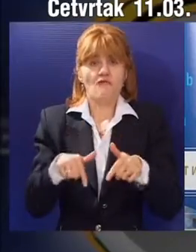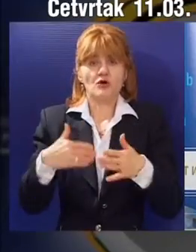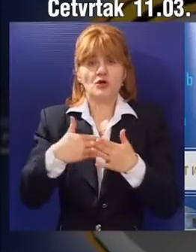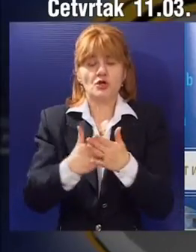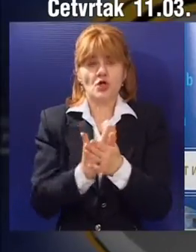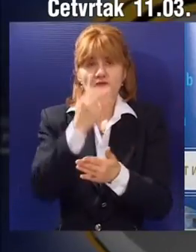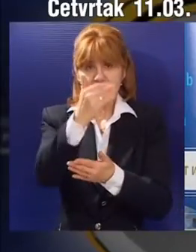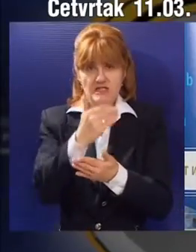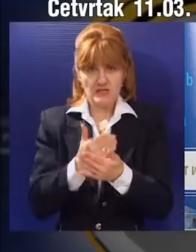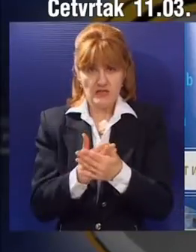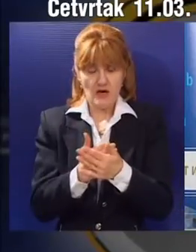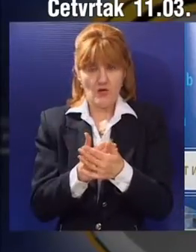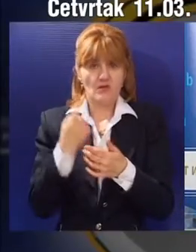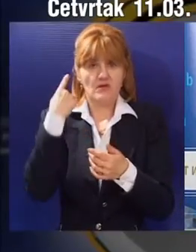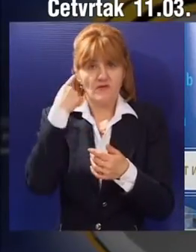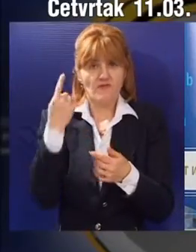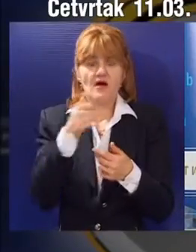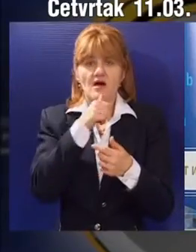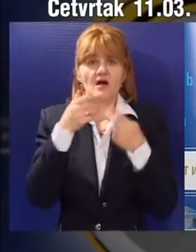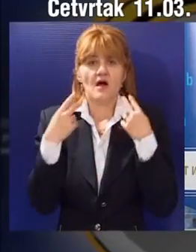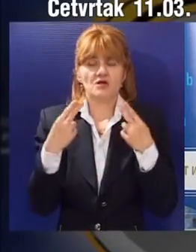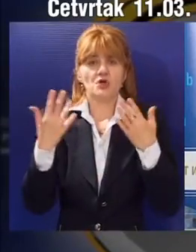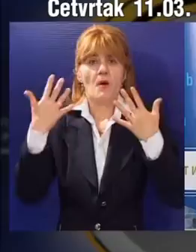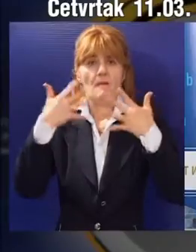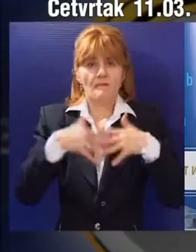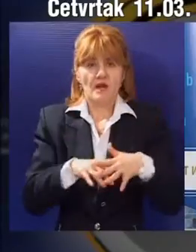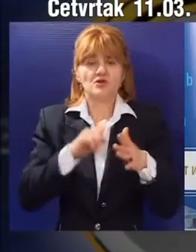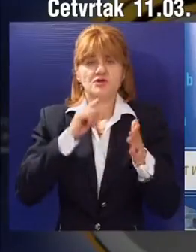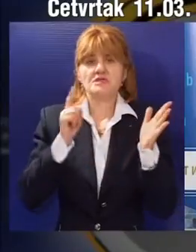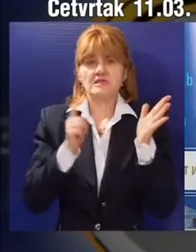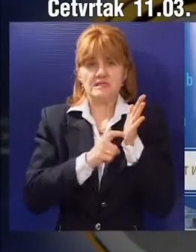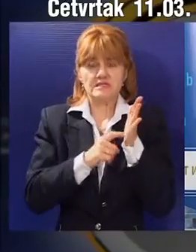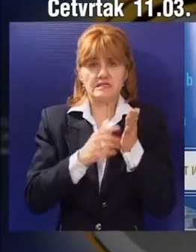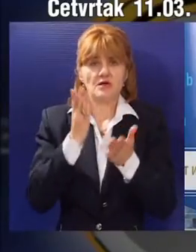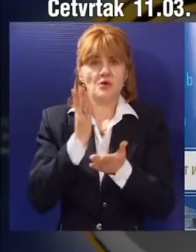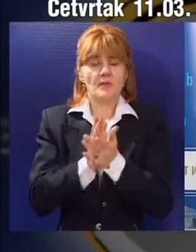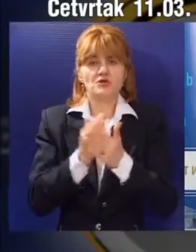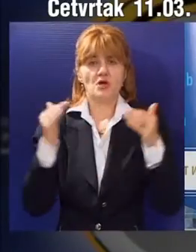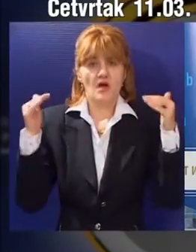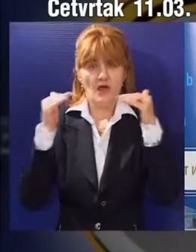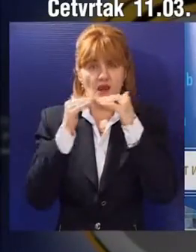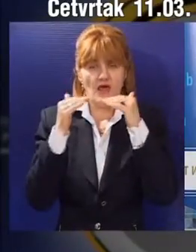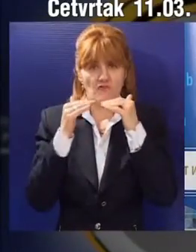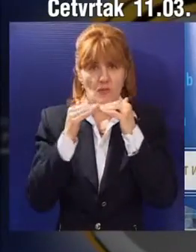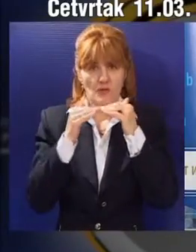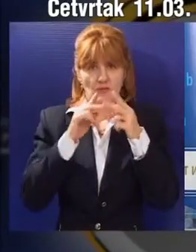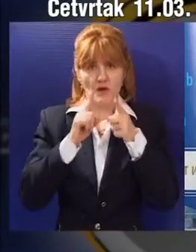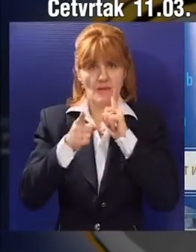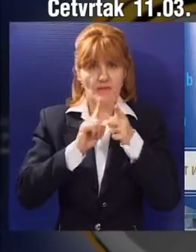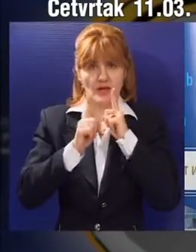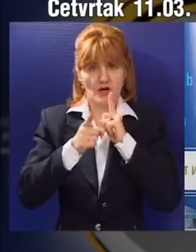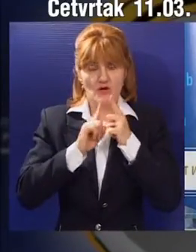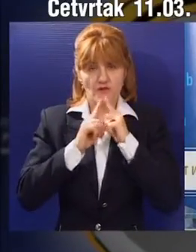Ovim aktom dajemo značaj sindikatu u ovim preduzećima, zato što će biti ravnopravni pregovorači. Mi ćemo biti tu od